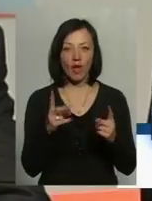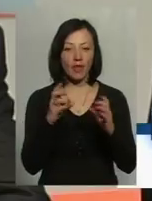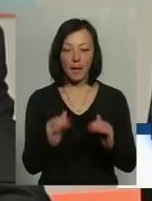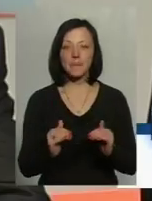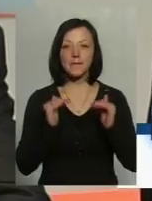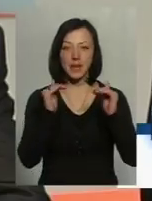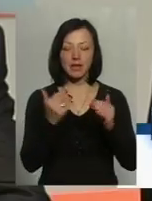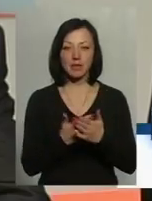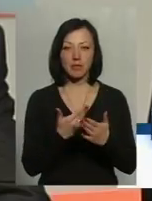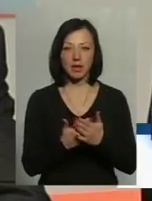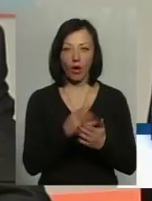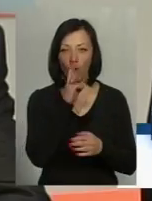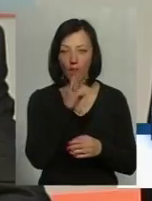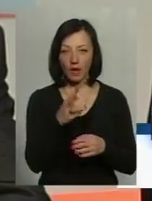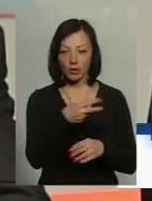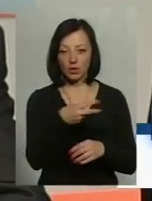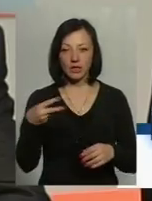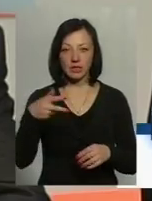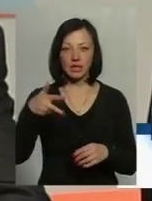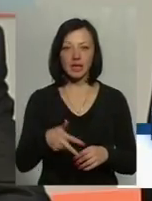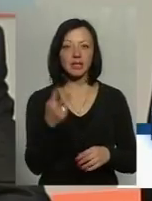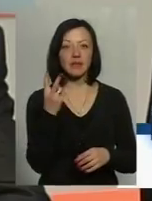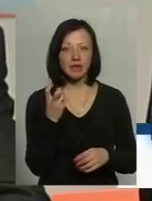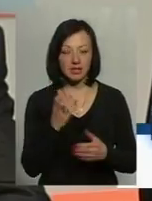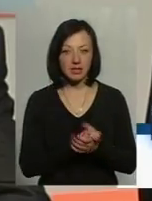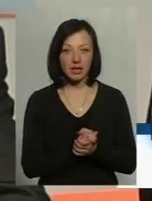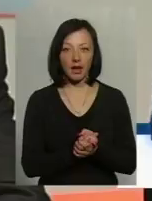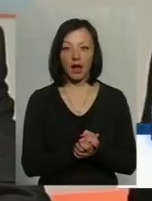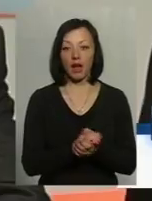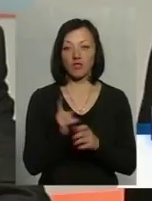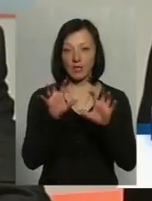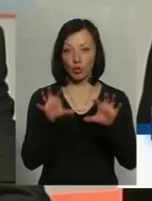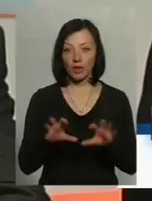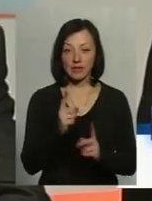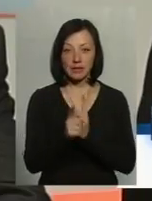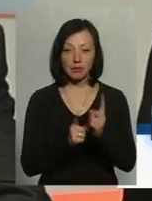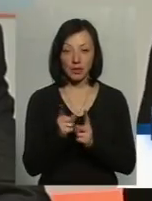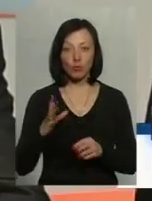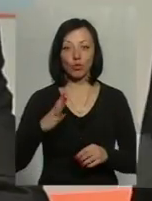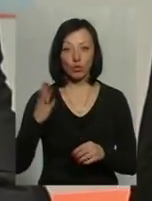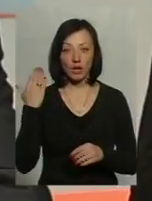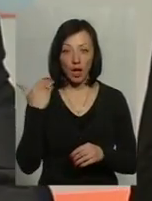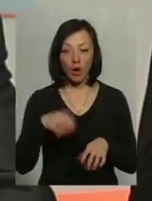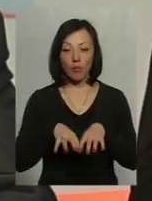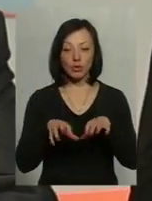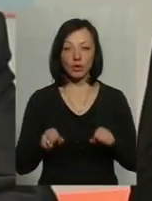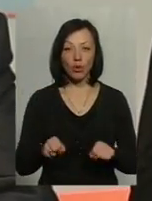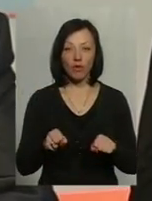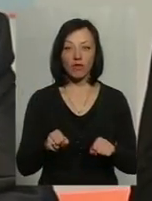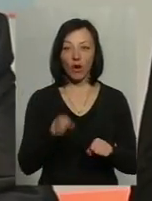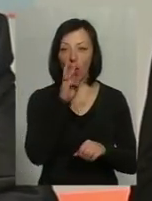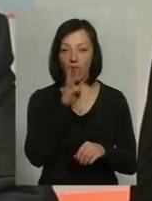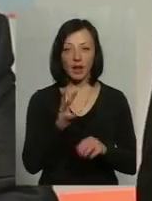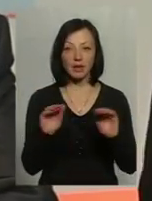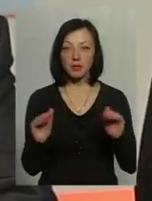піднято, наприклад, посадовий уклад до рівня 3200. Виходячи з тих законодавчих змін, які були, посадовий уклад має